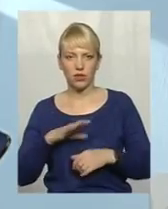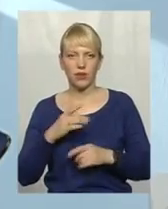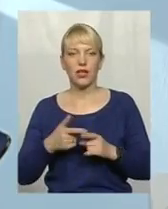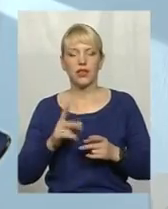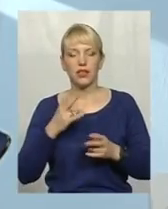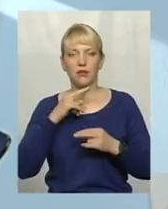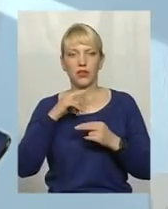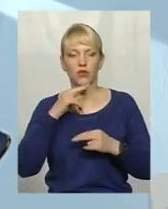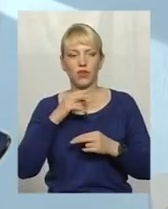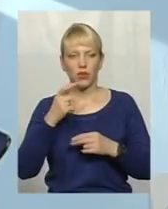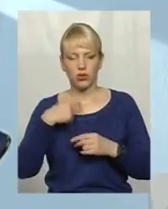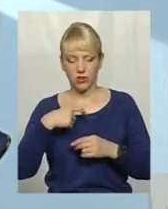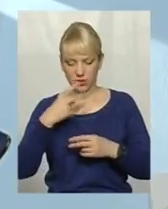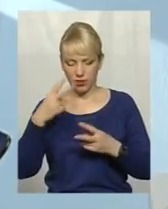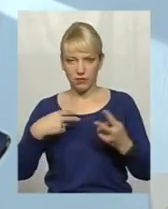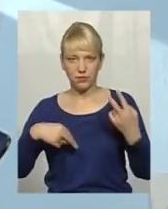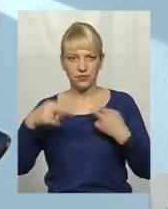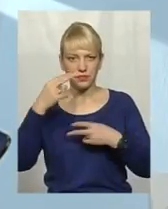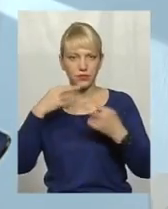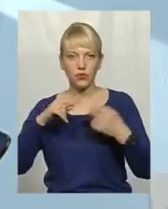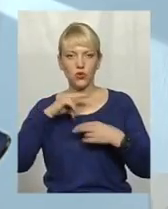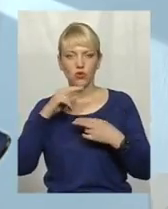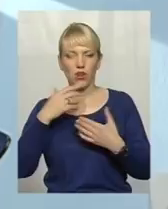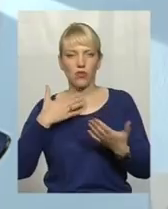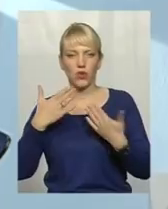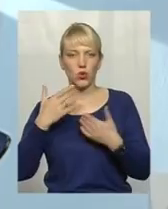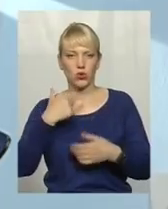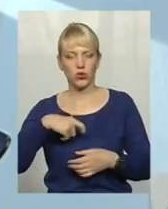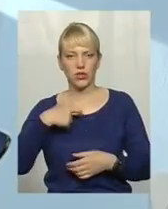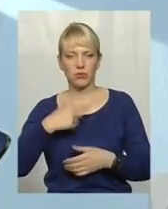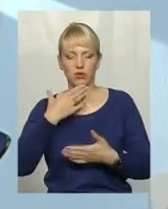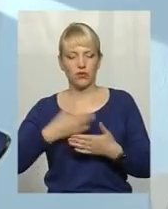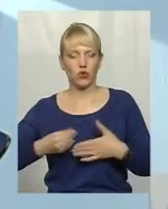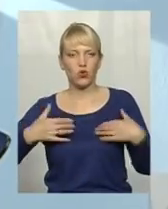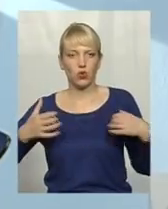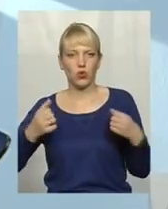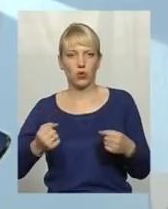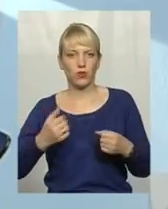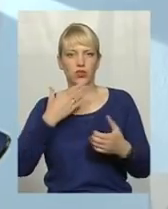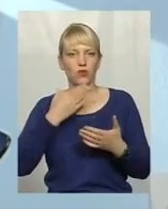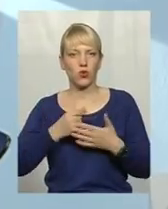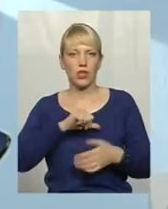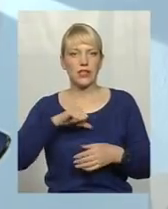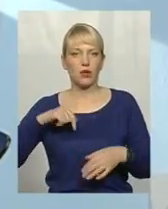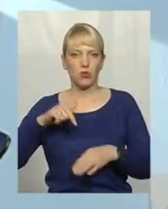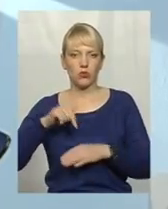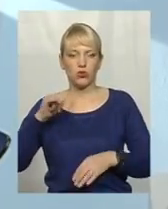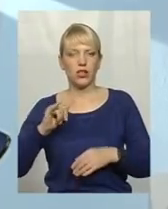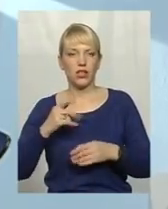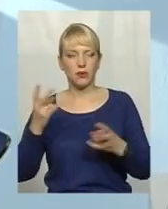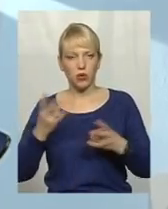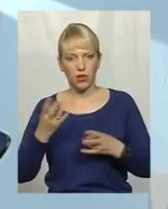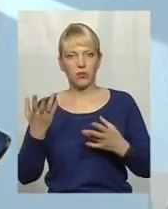звертати на себе увагу, просто більш уважно ставитися до власного здоров'я, до власного самопочуття. І при потребі знов